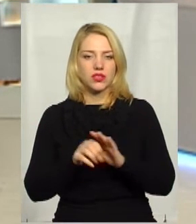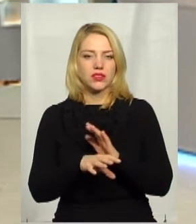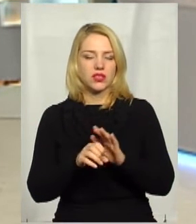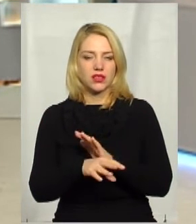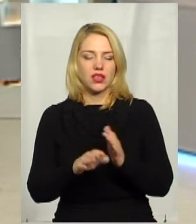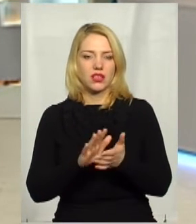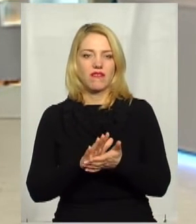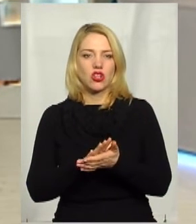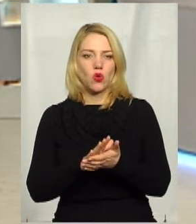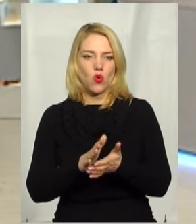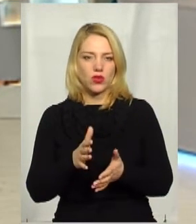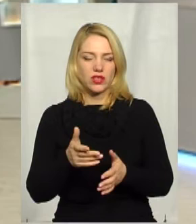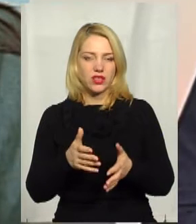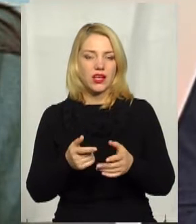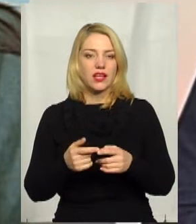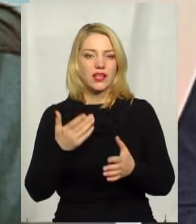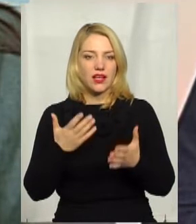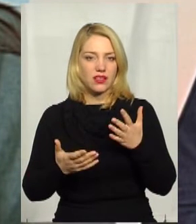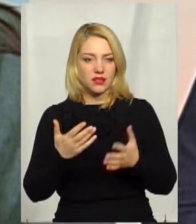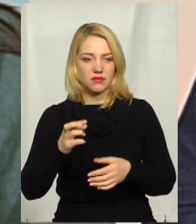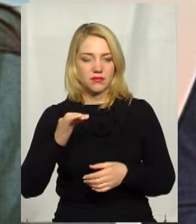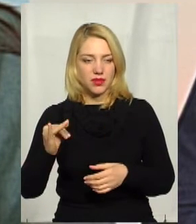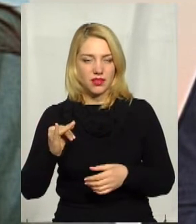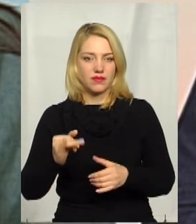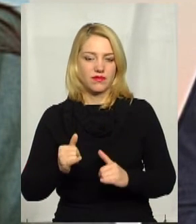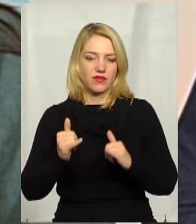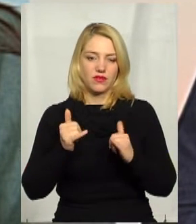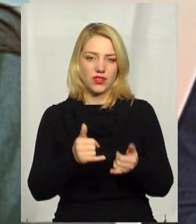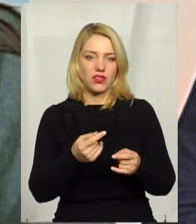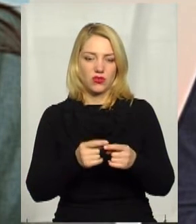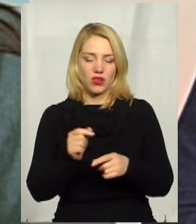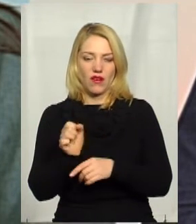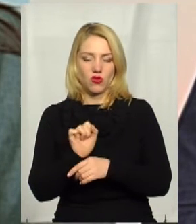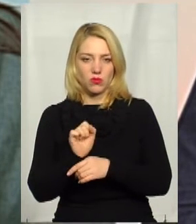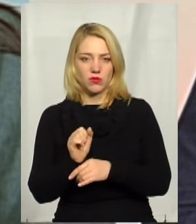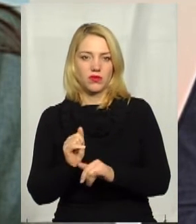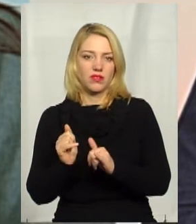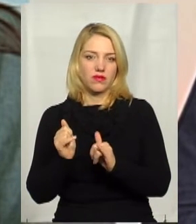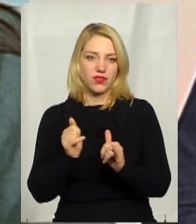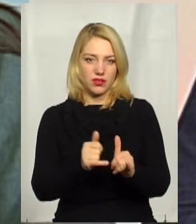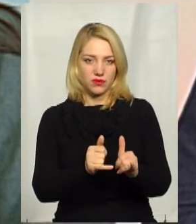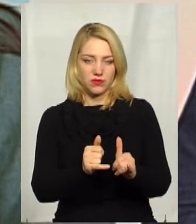відходи, і якби вилила той автомобіль, вилив